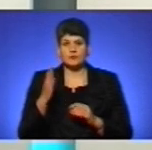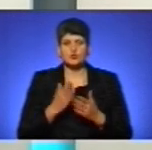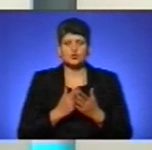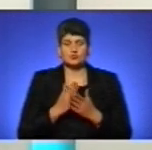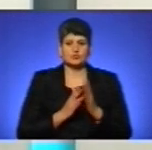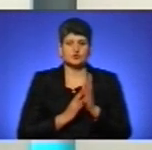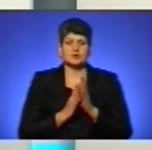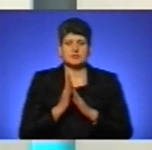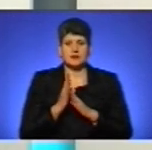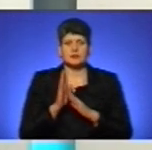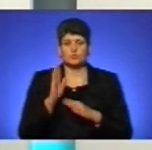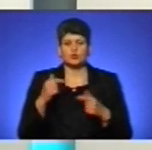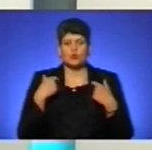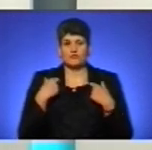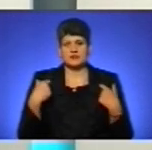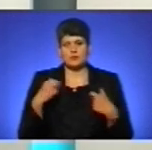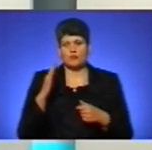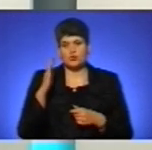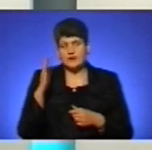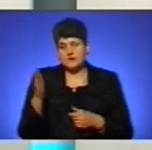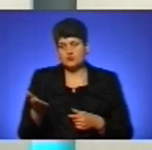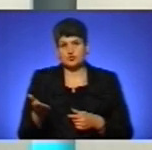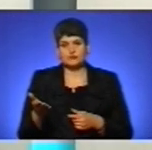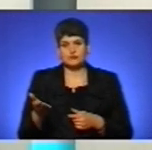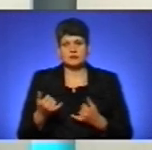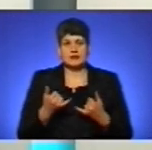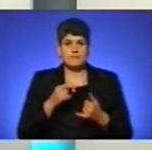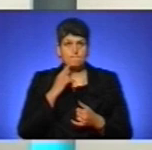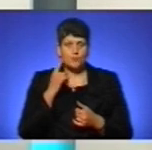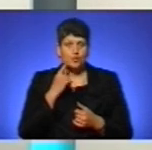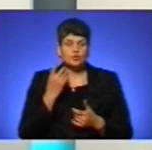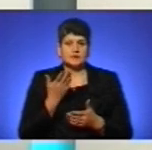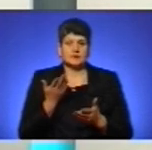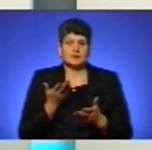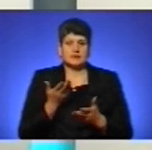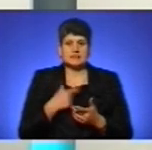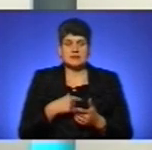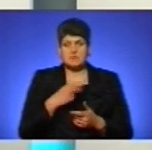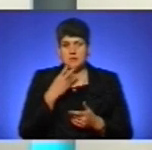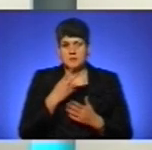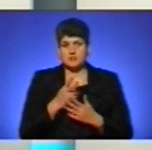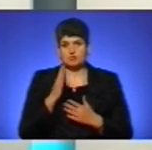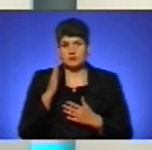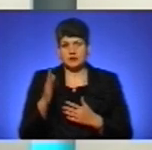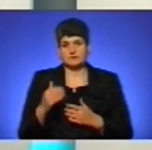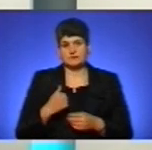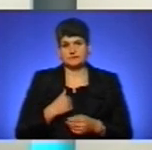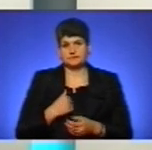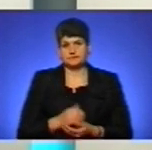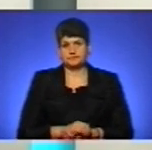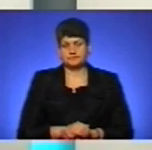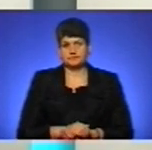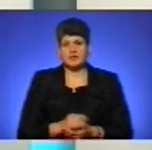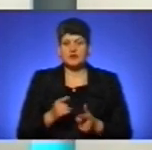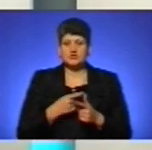стати офіцером, по-дальшому є для молоді, яка себе бачить по-дальшому збройне село України. Чи має